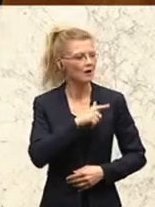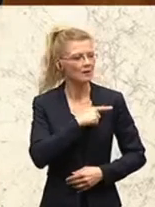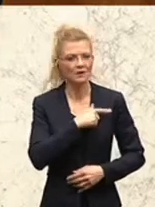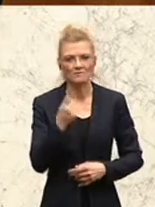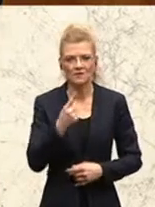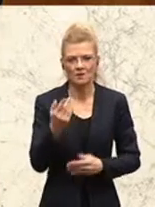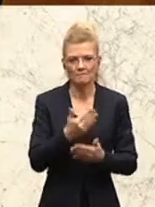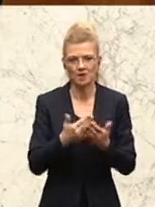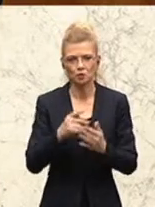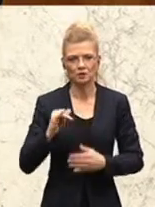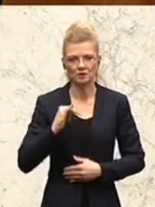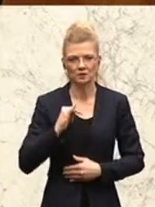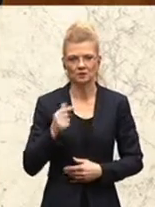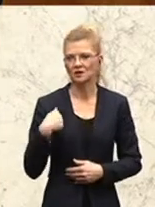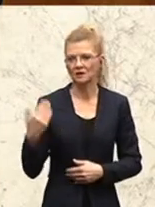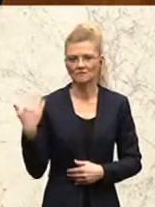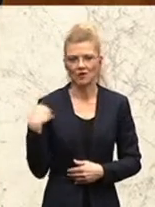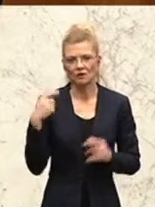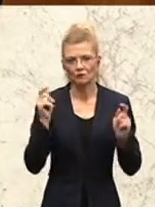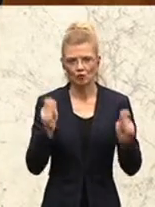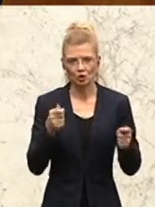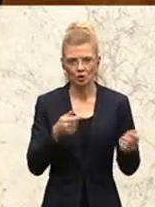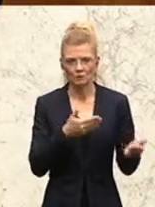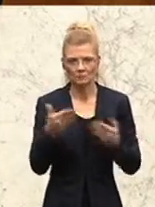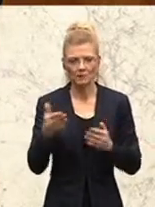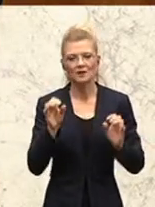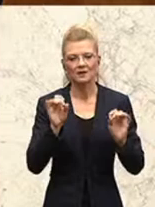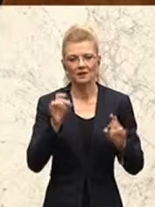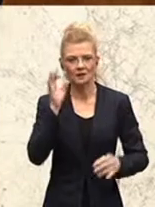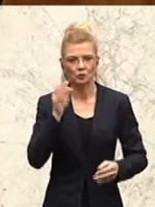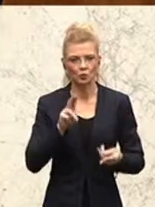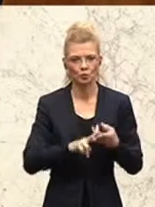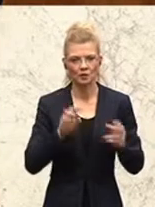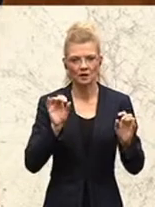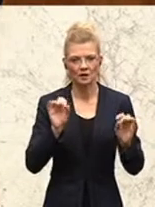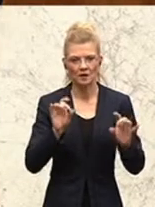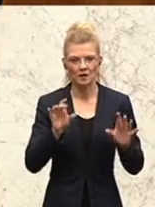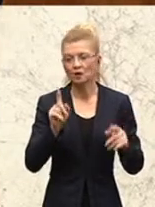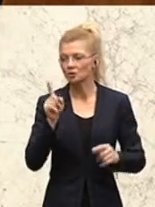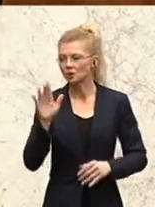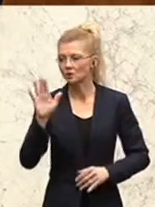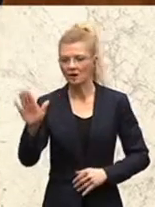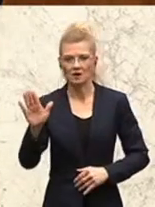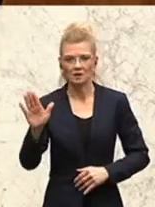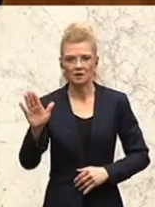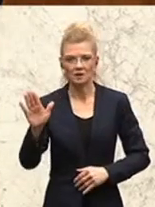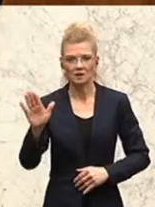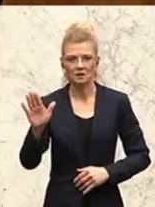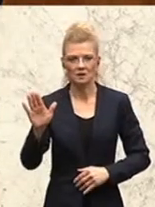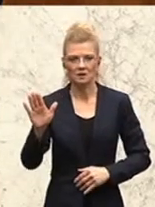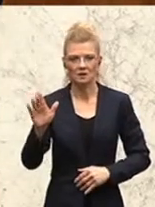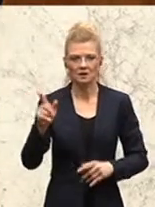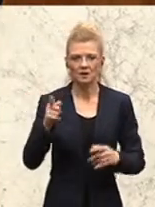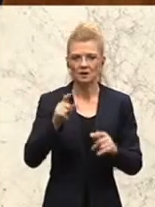eingebracht, dass man die Lehrerinnen und Lehrer in ihrer Profession als Expertinnen und